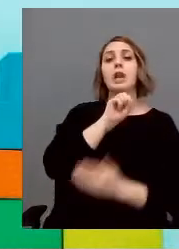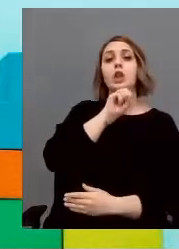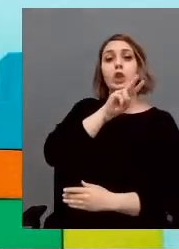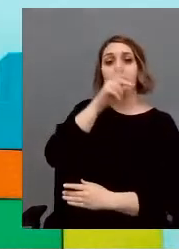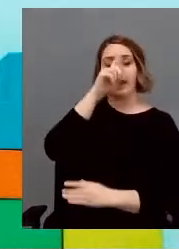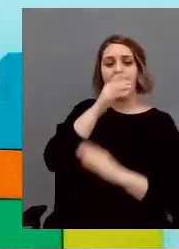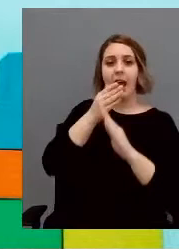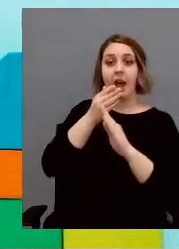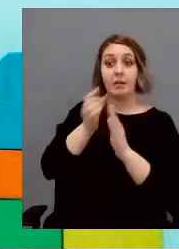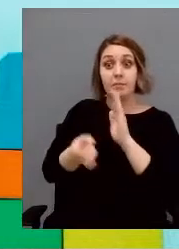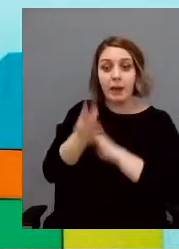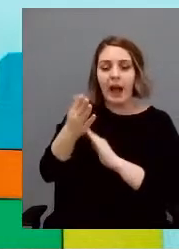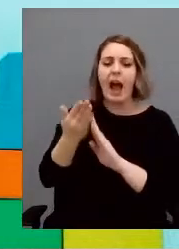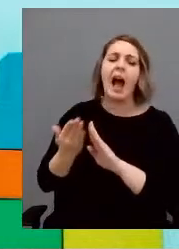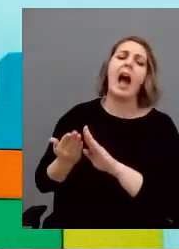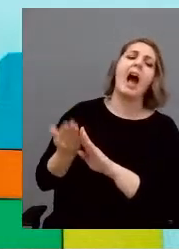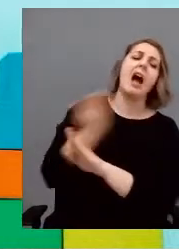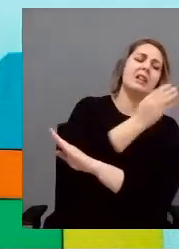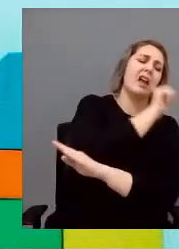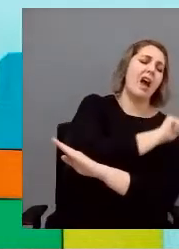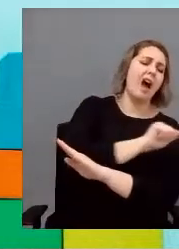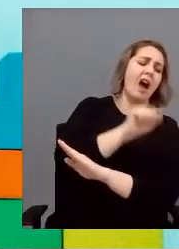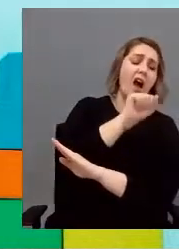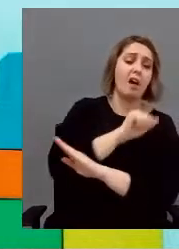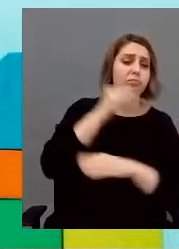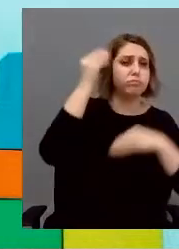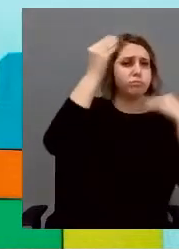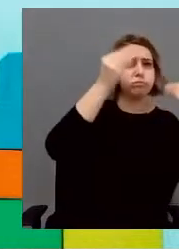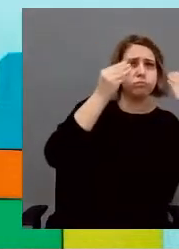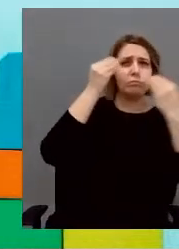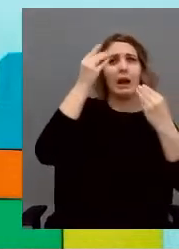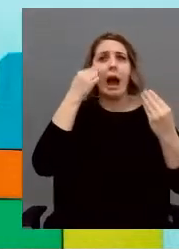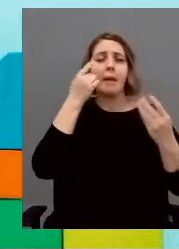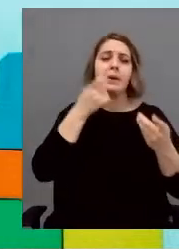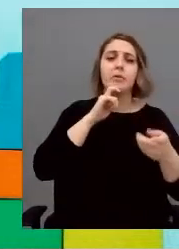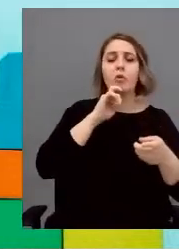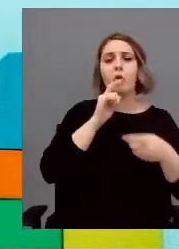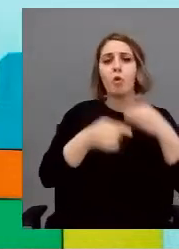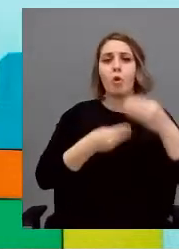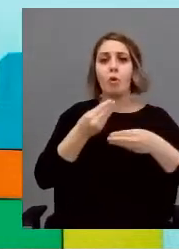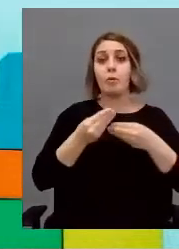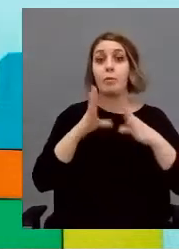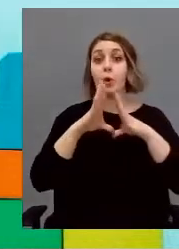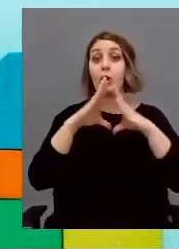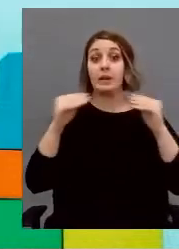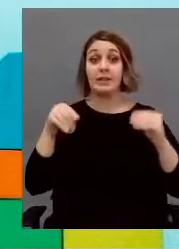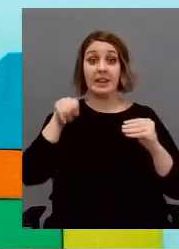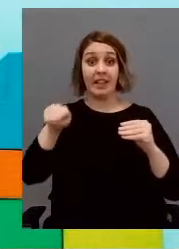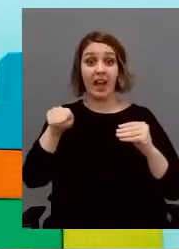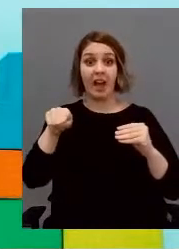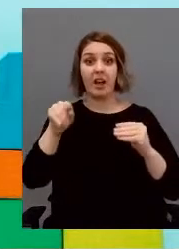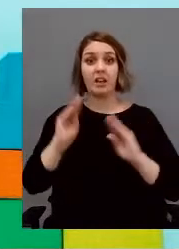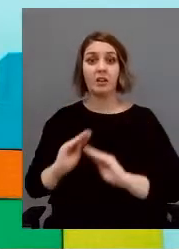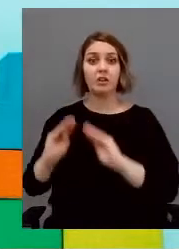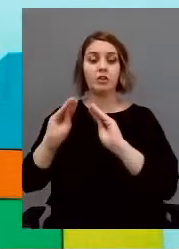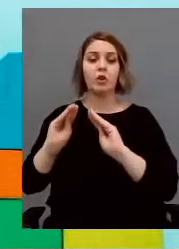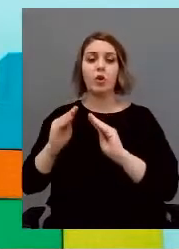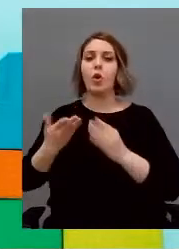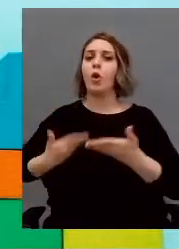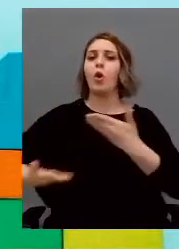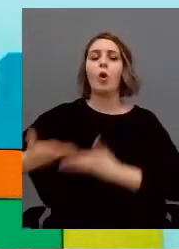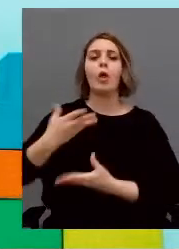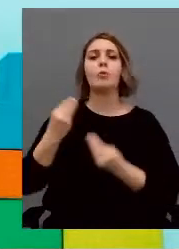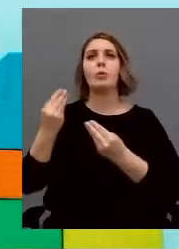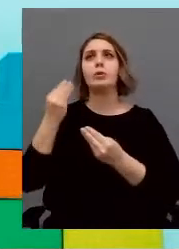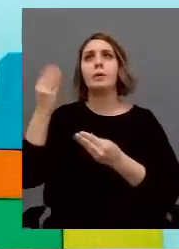aveva pensato e la portazione del laboratorio di autismo dell'Università di Pavia ha contribuito molto a questo pensamento sopra